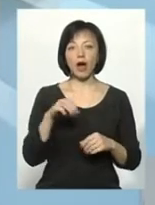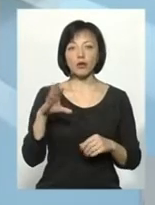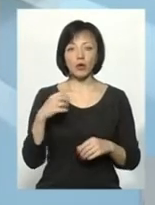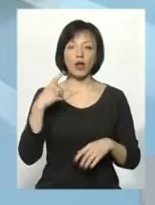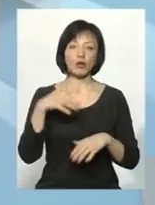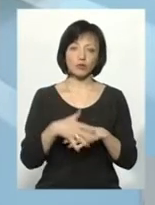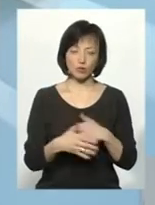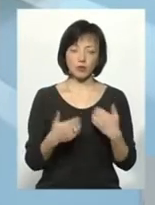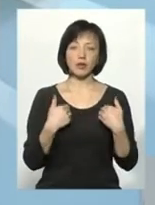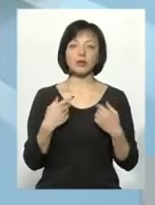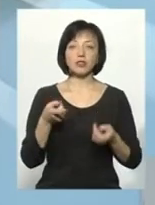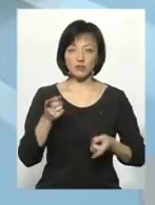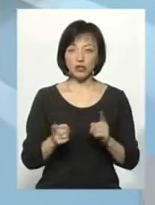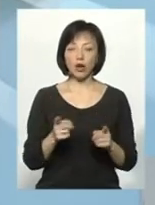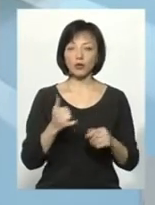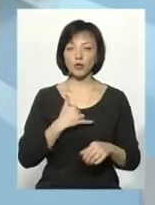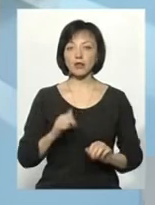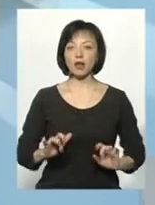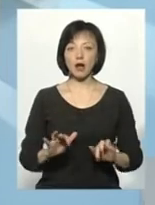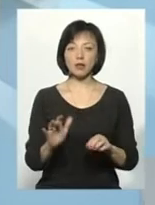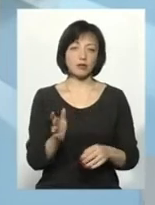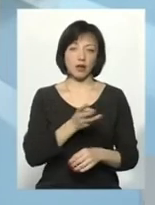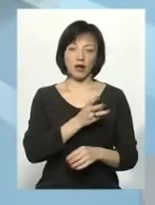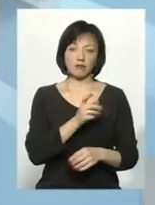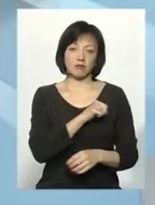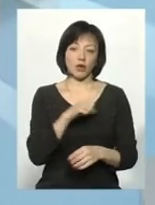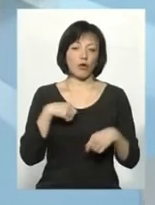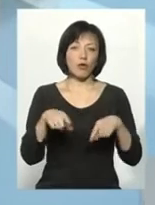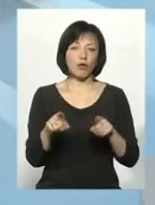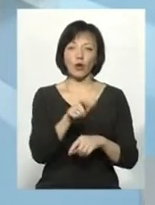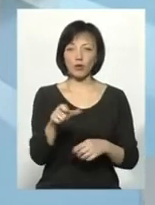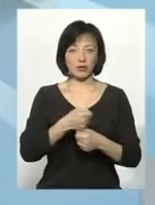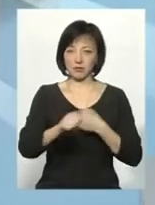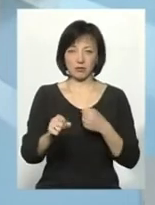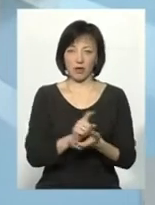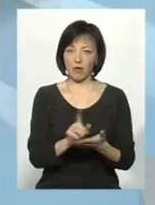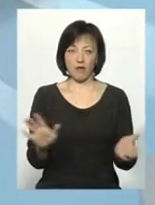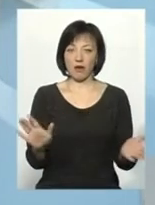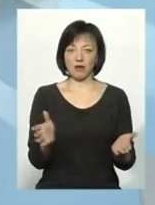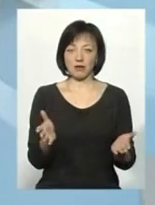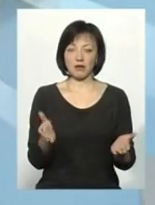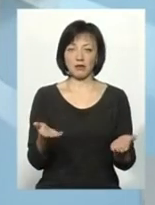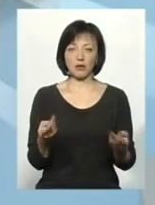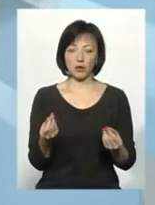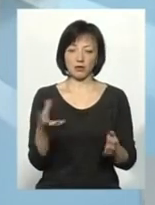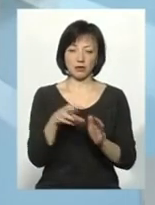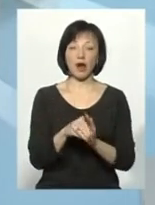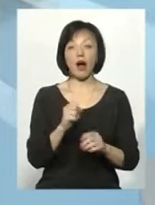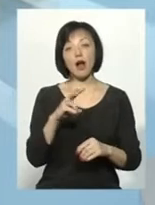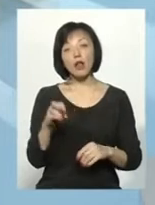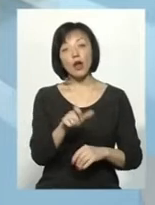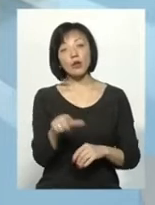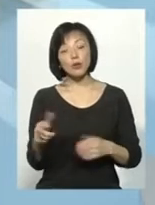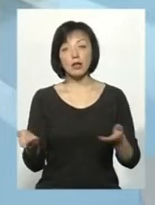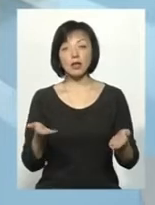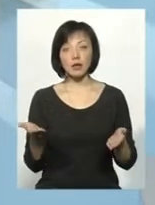розумію. Звичайно, у нас акція добровільна, люди, насправді, не зобов'язані. Але ті люди,